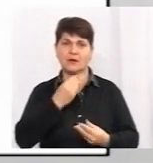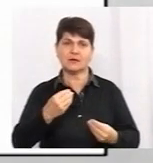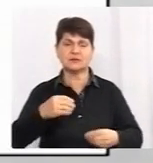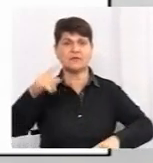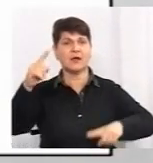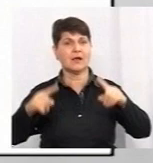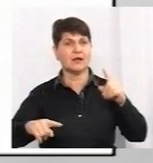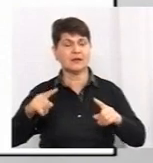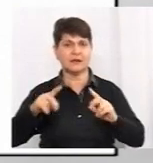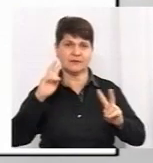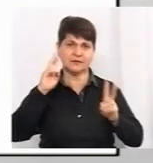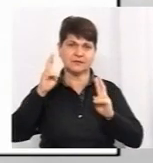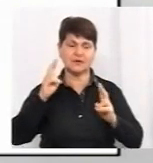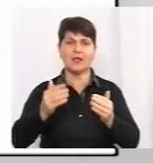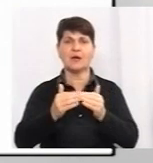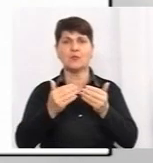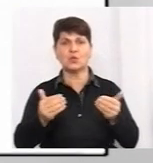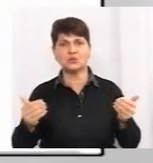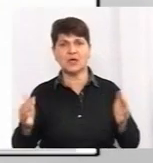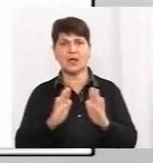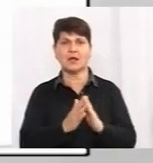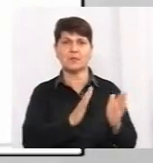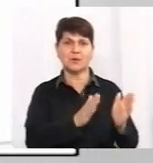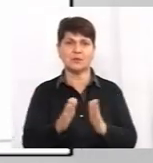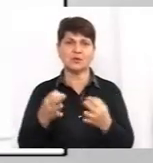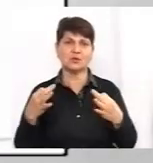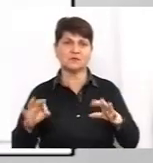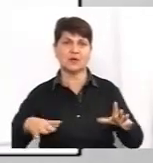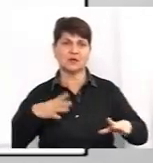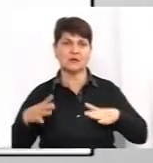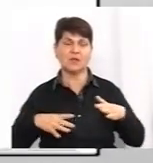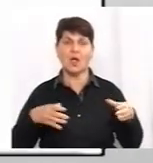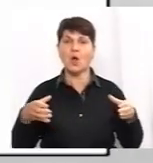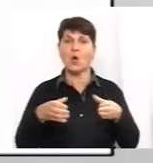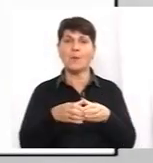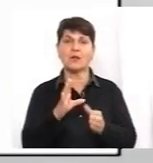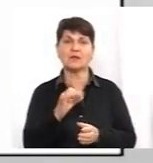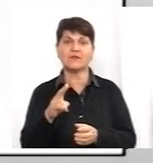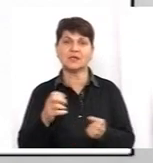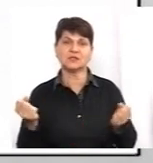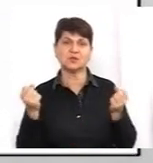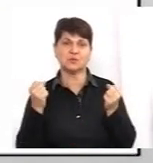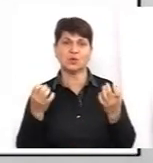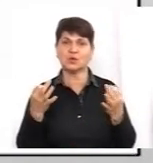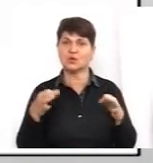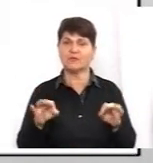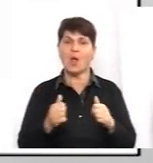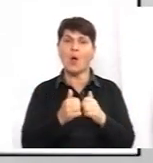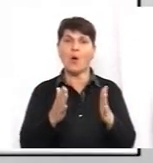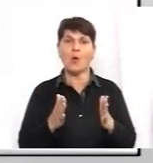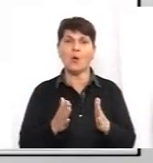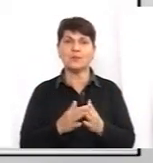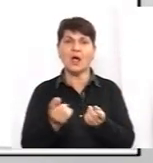культурні установи, зокрема музеї і бібліотеки. Дозволити тренування у командних видах спорту. Дозволити оптову та